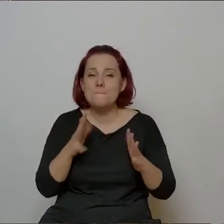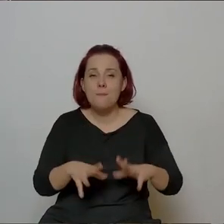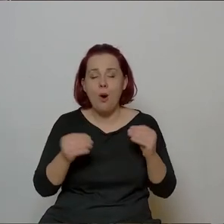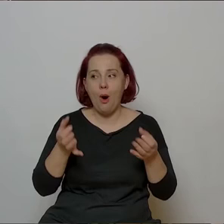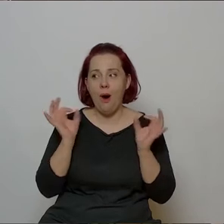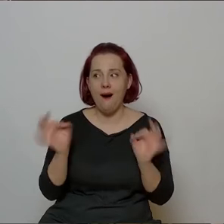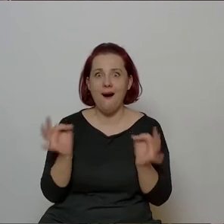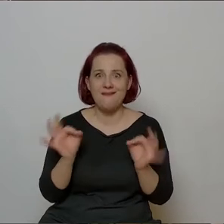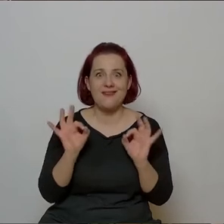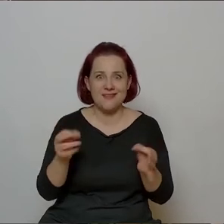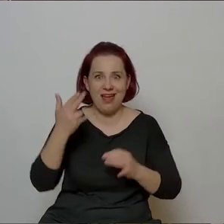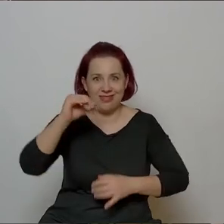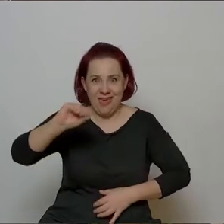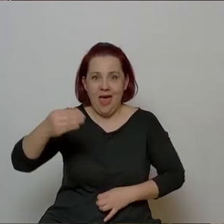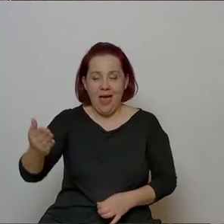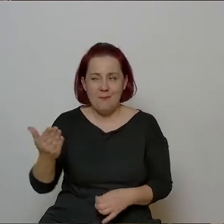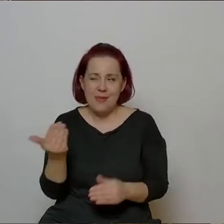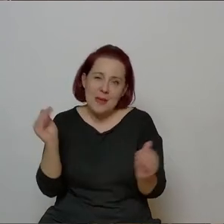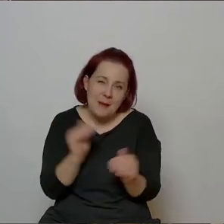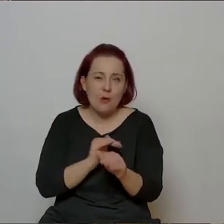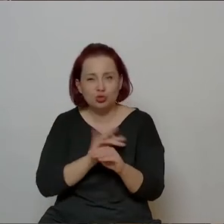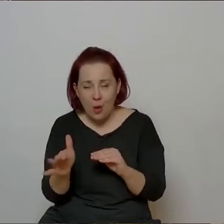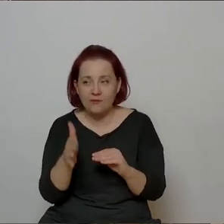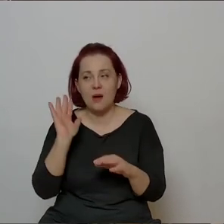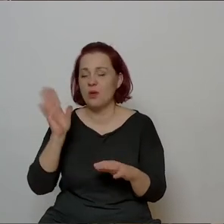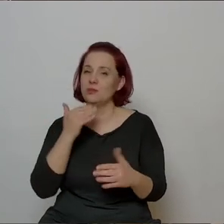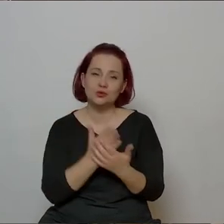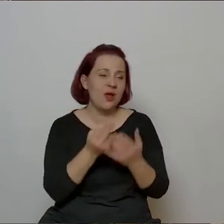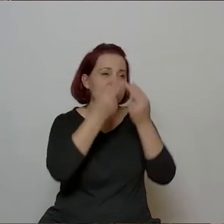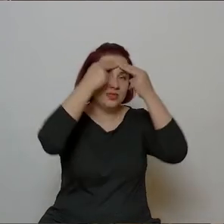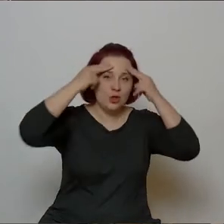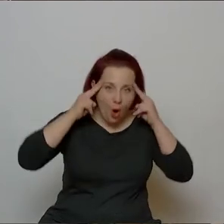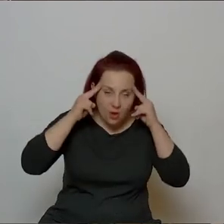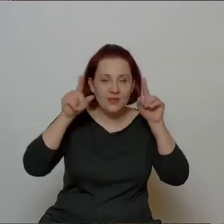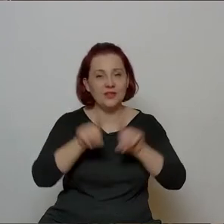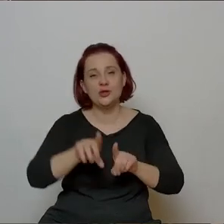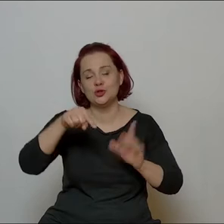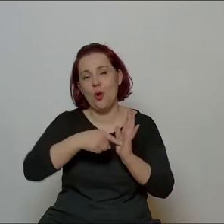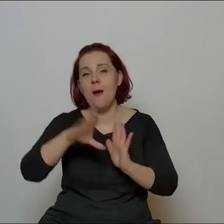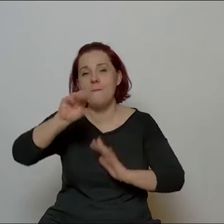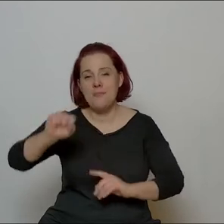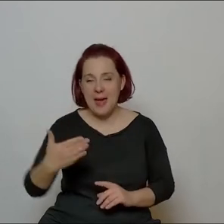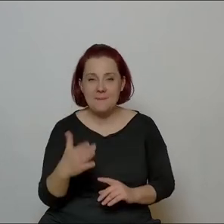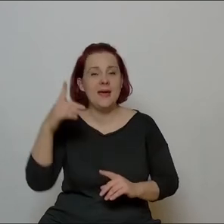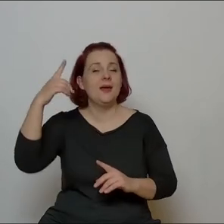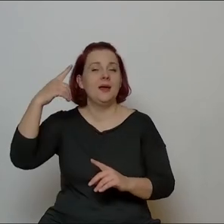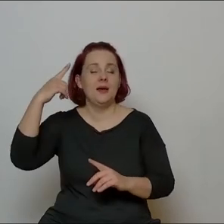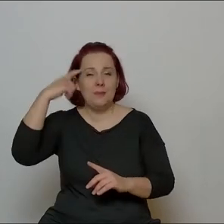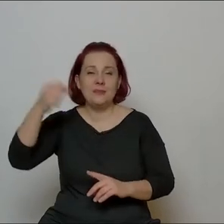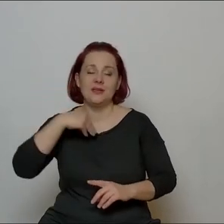oryginalnego, Niemena jeszcze niewielkiego, no a potem to oczywiście mówimy całe czegoś o Norwidzie, o Bema, pamięci, rapsodzie. Także